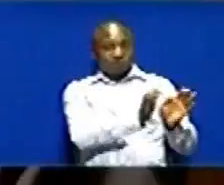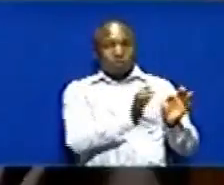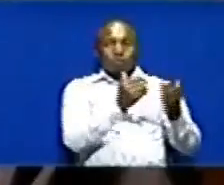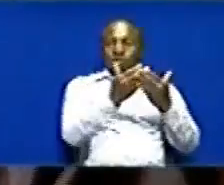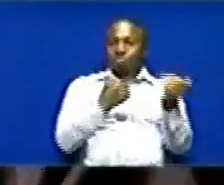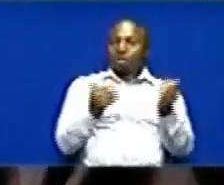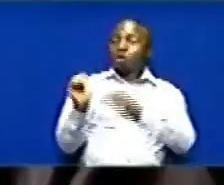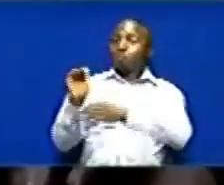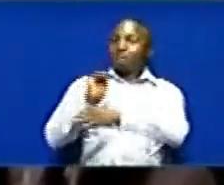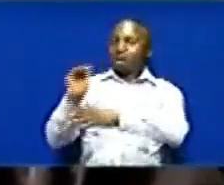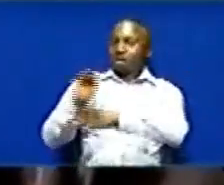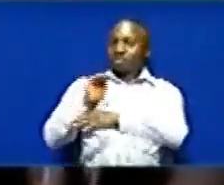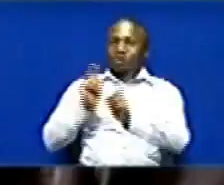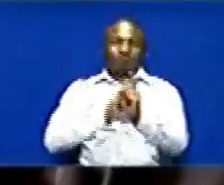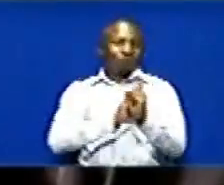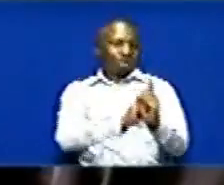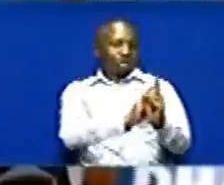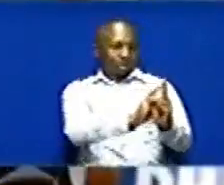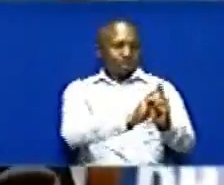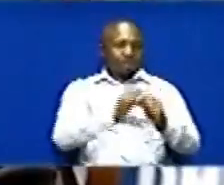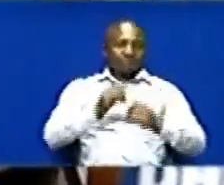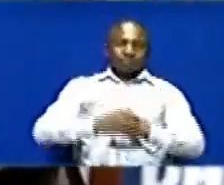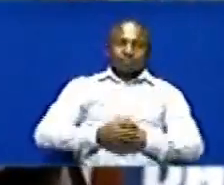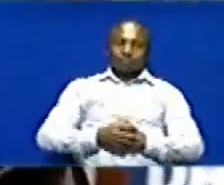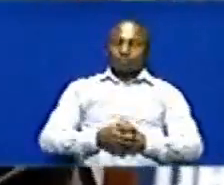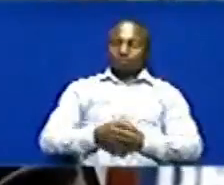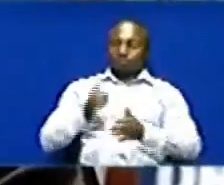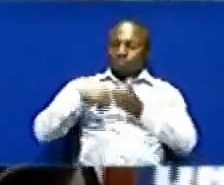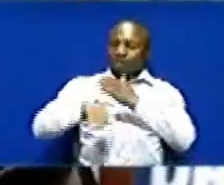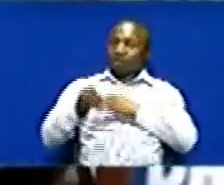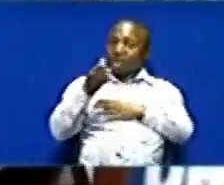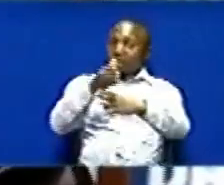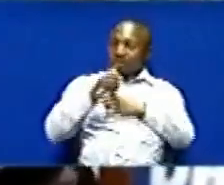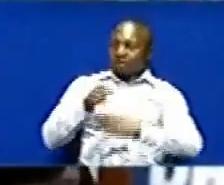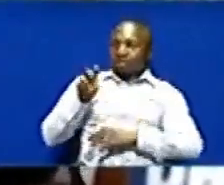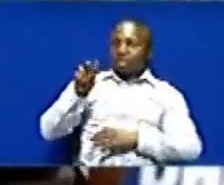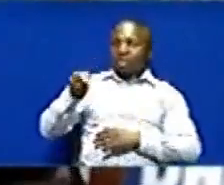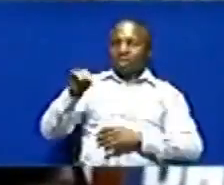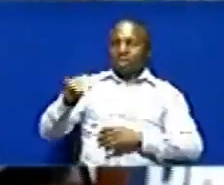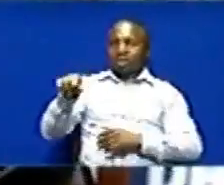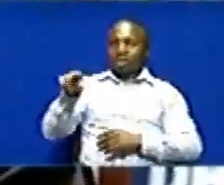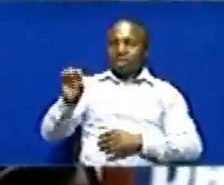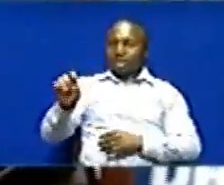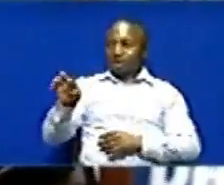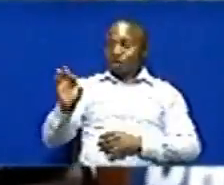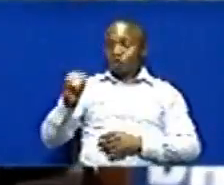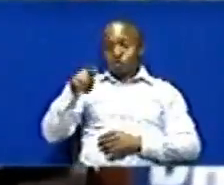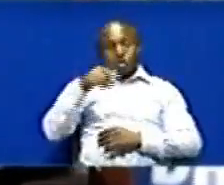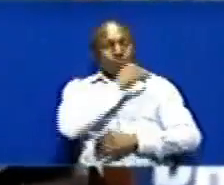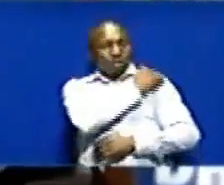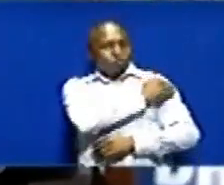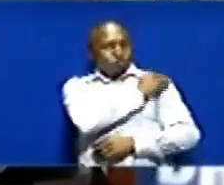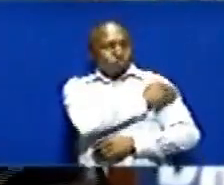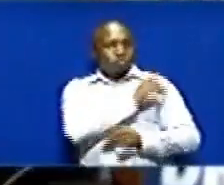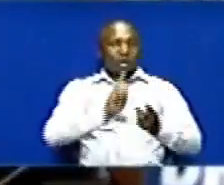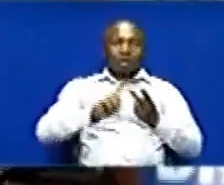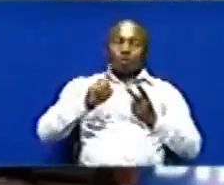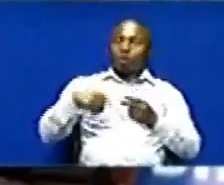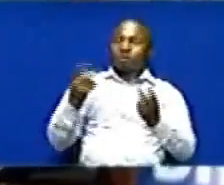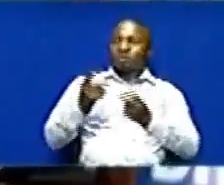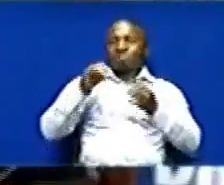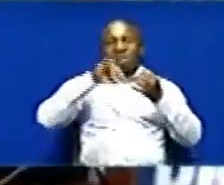ya kiupelelezi na ufatiri haji Kwenye hii guesti ya Negero Akiwa ni mpudumu pale Wanadai komba halikuwa ni